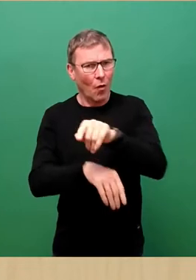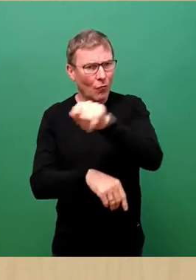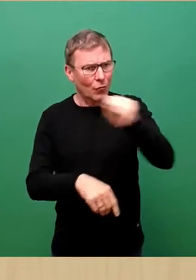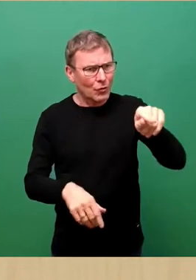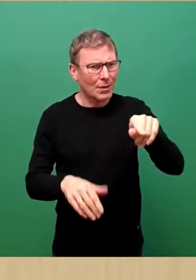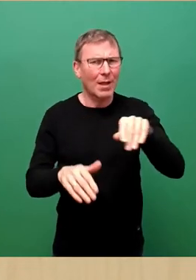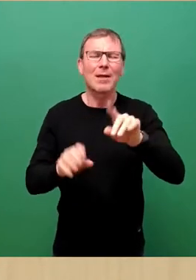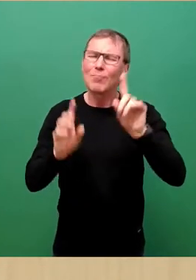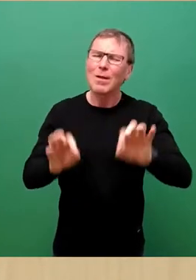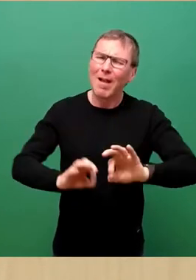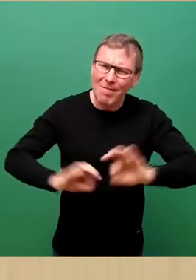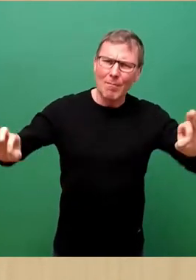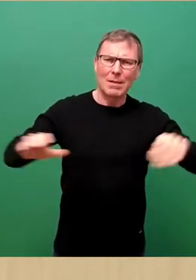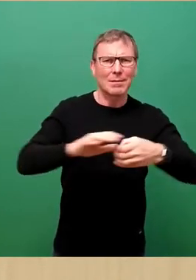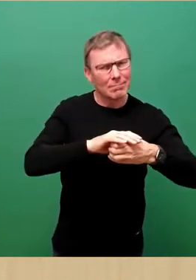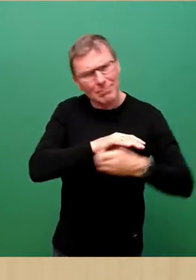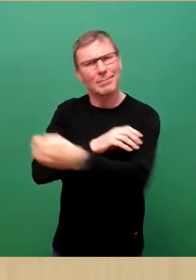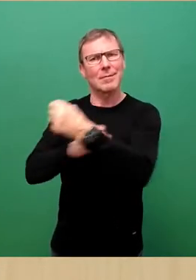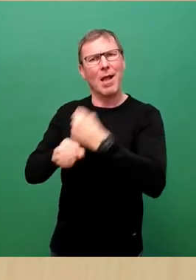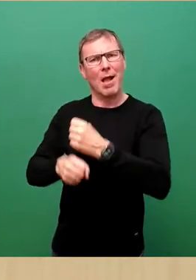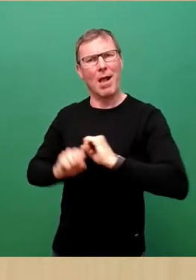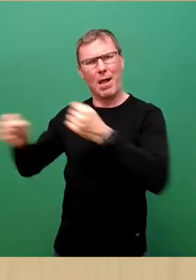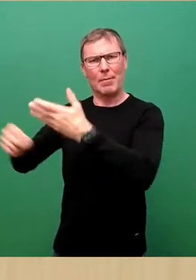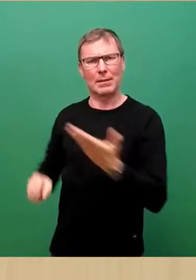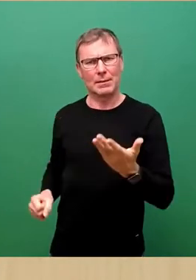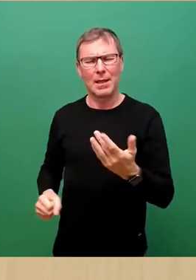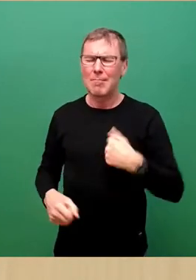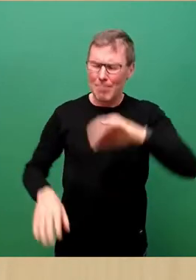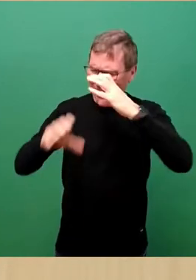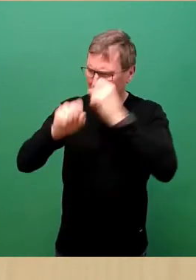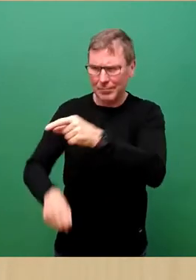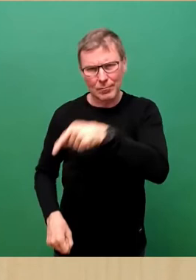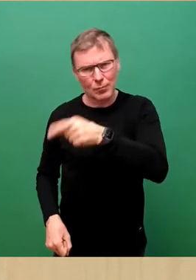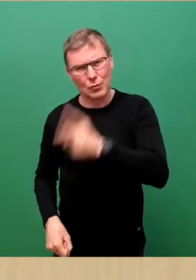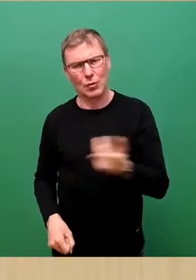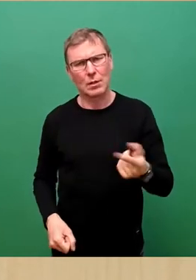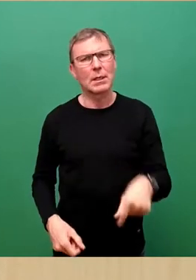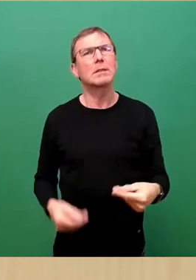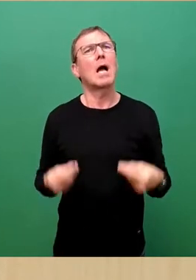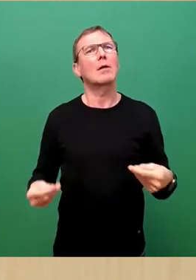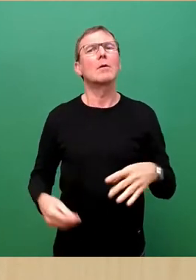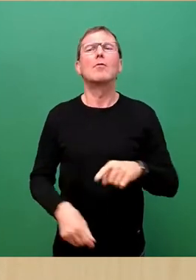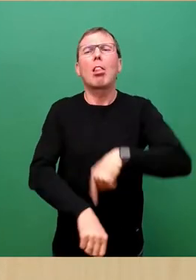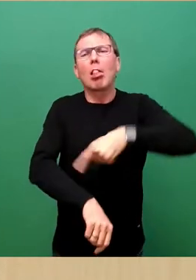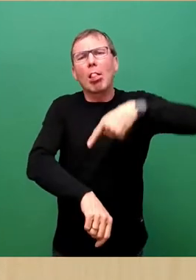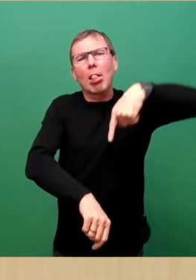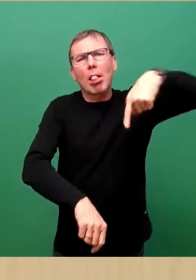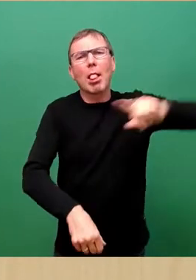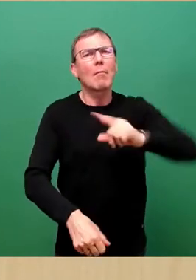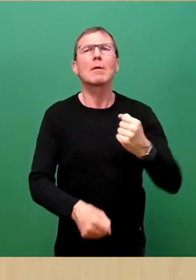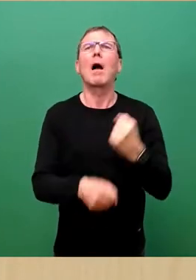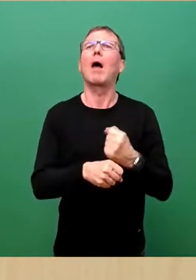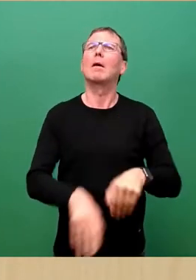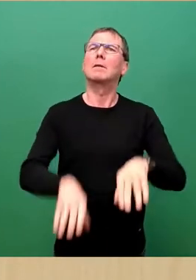verbessert werden. Darauf müssen wir einen deutlich stärkeren Fokus legen. Aktuell vergeht viel zu viel Zeit, bis eine Arbeitsaufnahme überhaupt